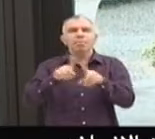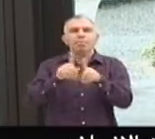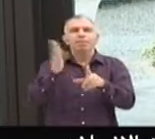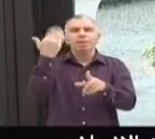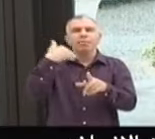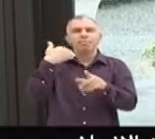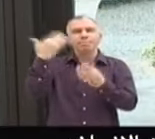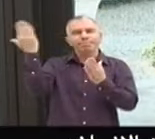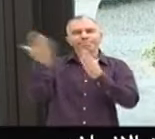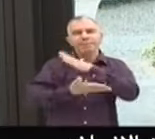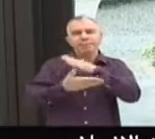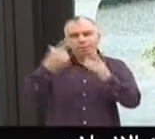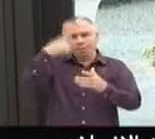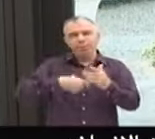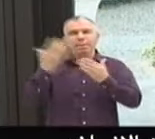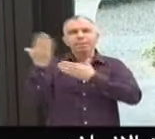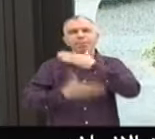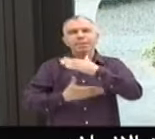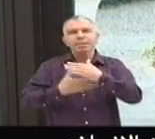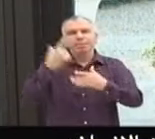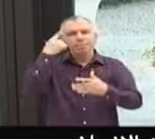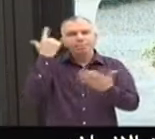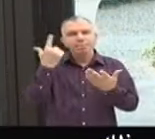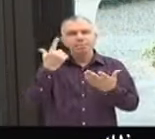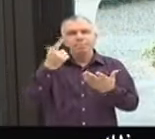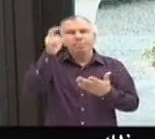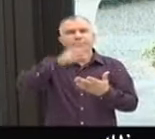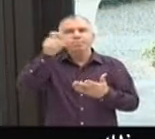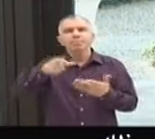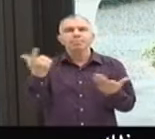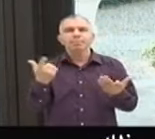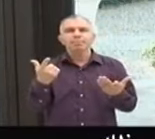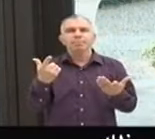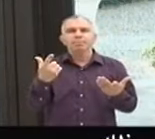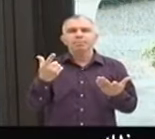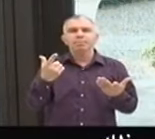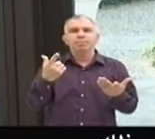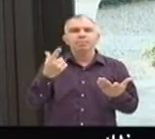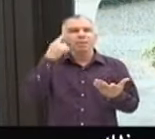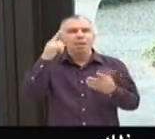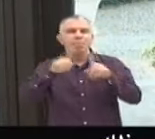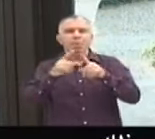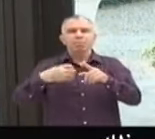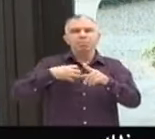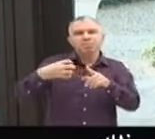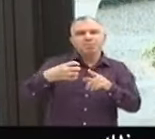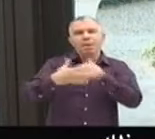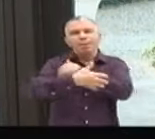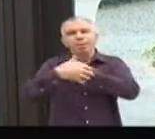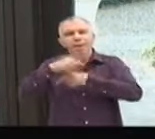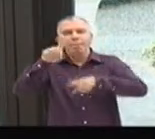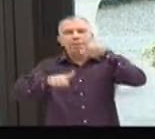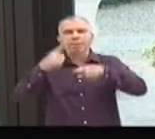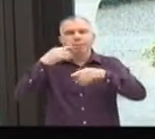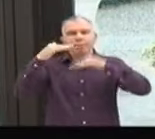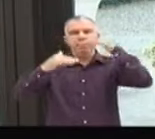des êtres, du croisonnement, des catégories sociales, tout ça. Je sais pas,